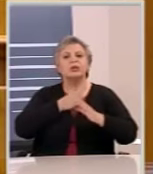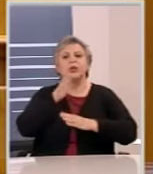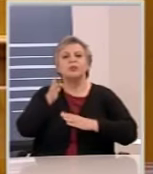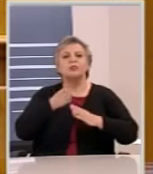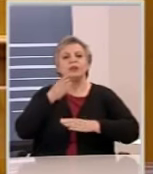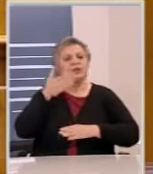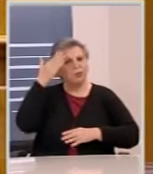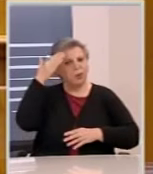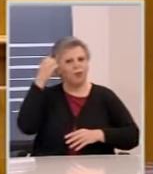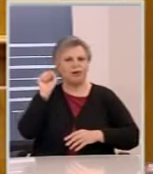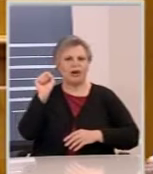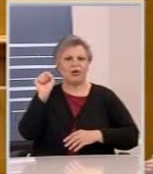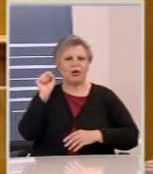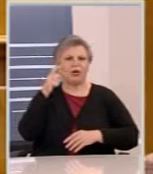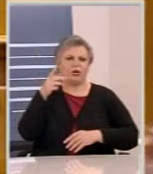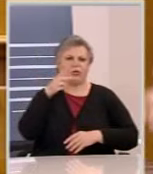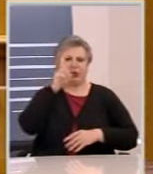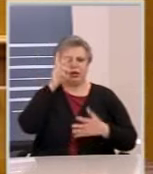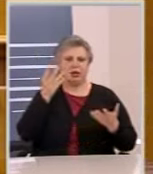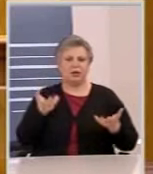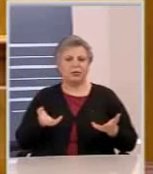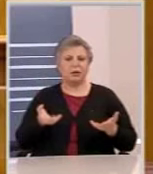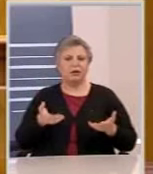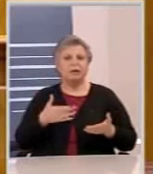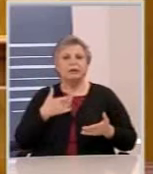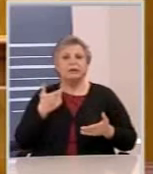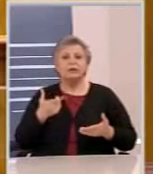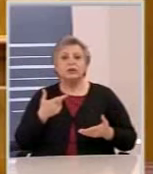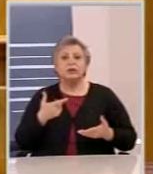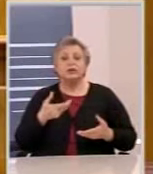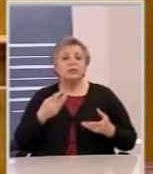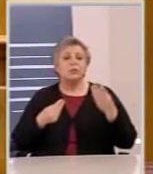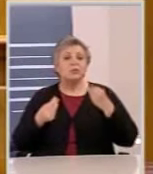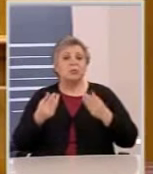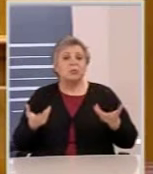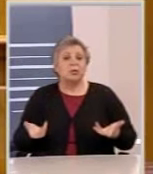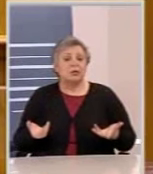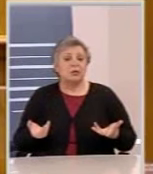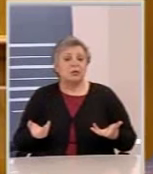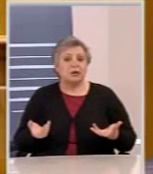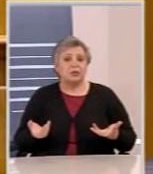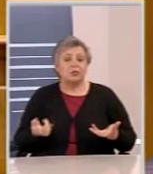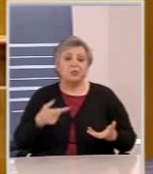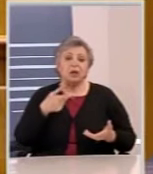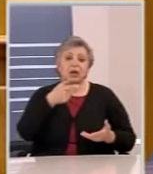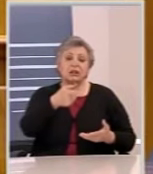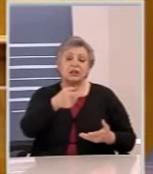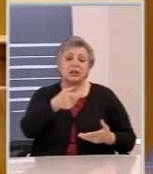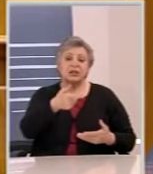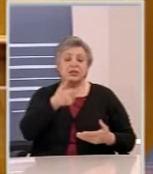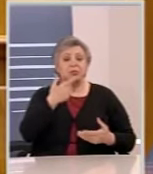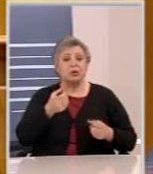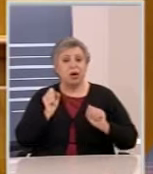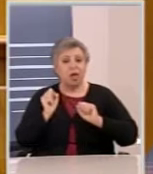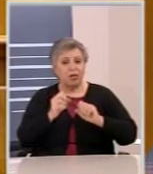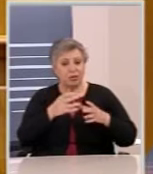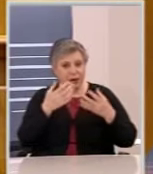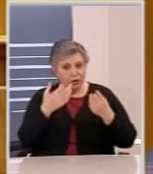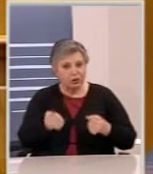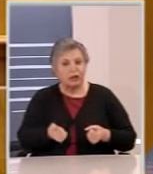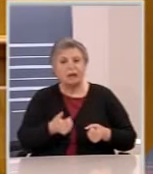Πάντως, οι πληροφορίες σας ή οι εκτιμήσεις σας απεδείχθησαν απολύτως